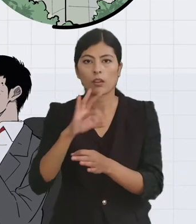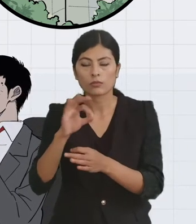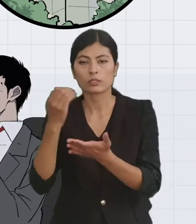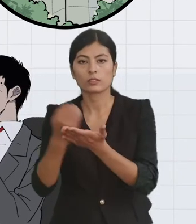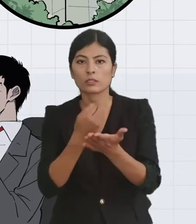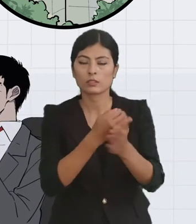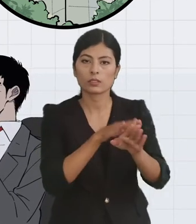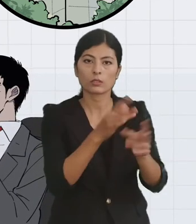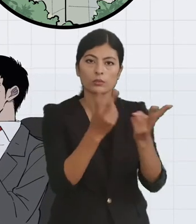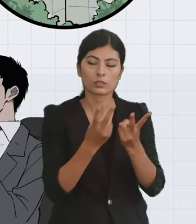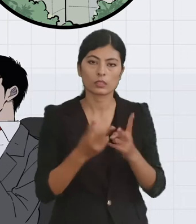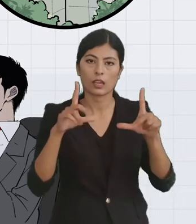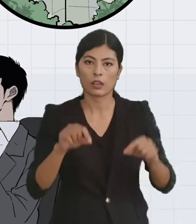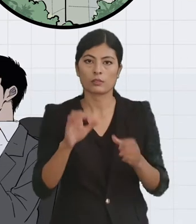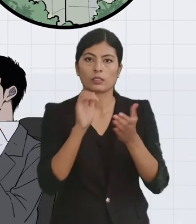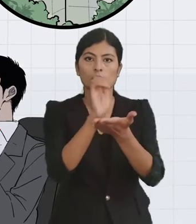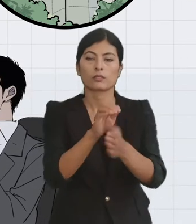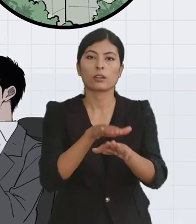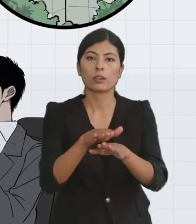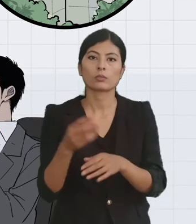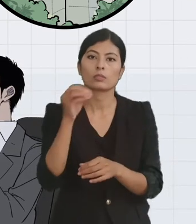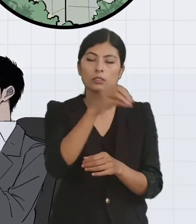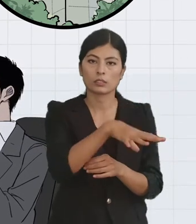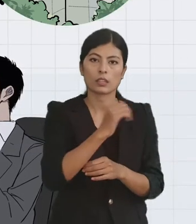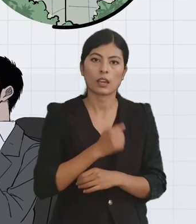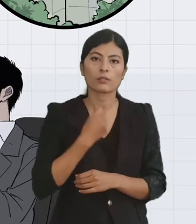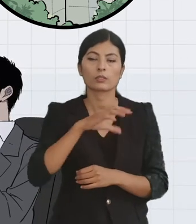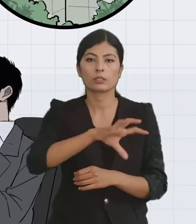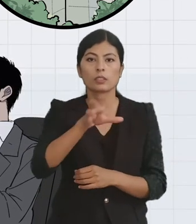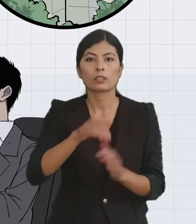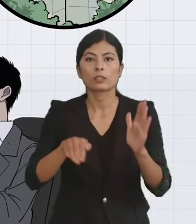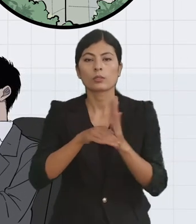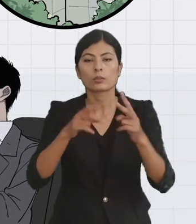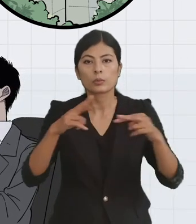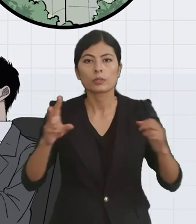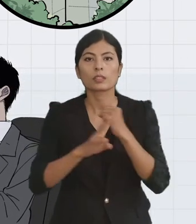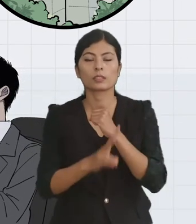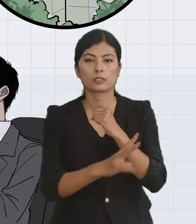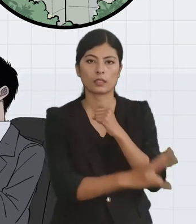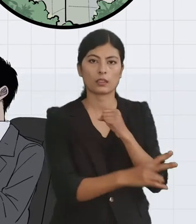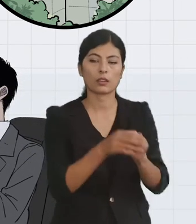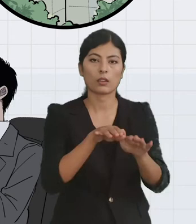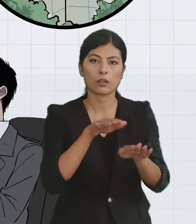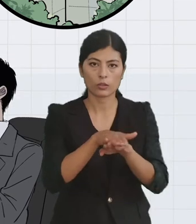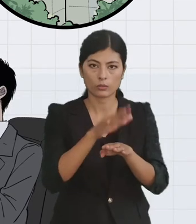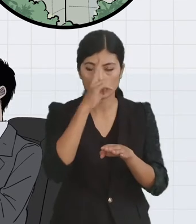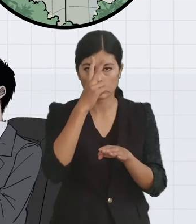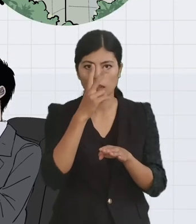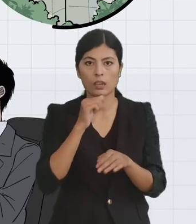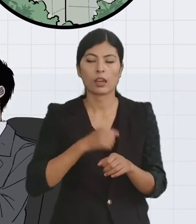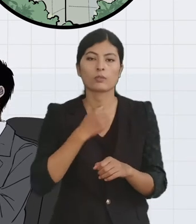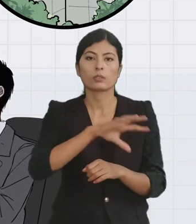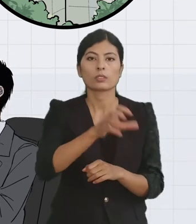जस्ते आवसिक सेवा हरू उपलवद गराउने आफने इस्ताने तहका बिविनस साखा हरू वा आफनो इस्ताने तह